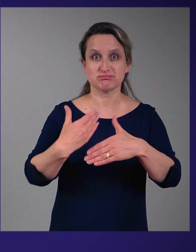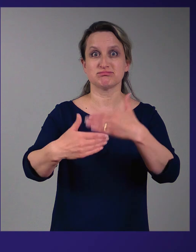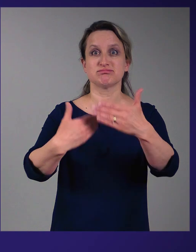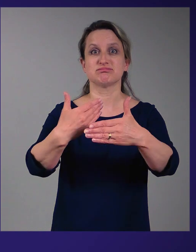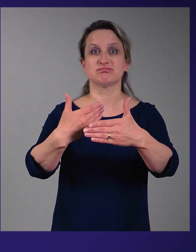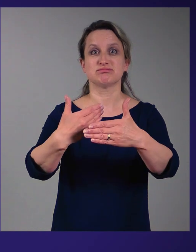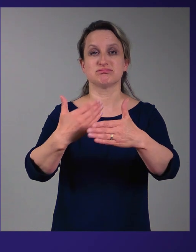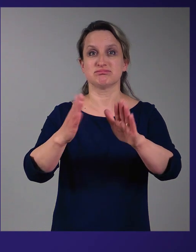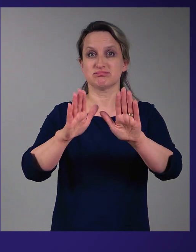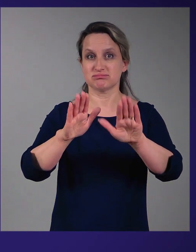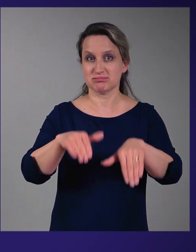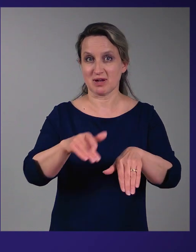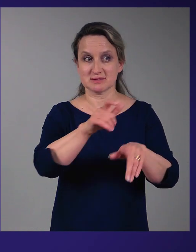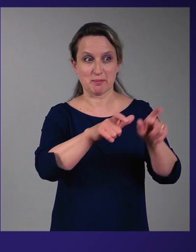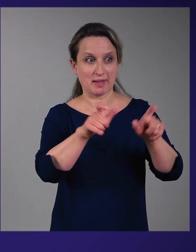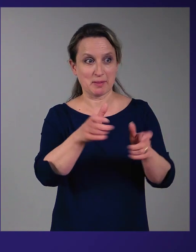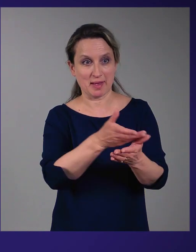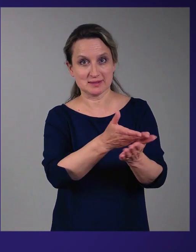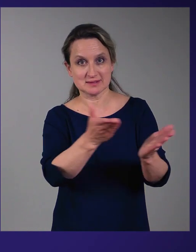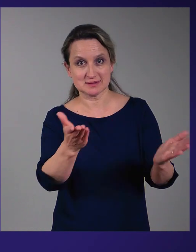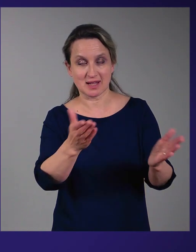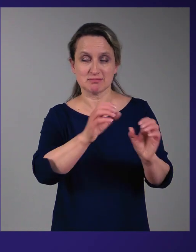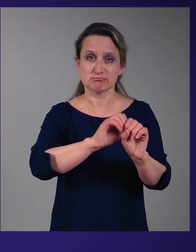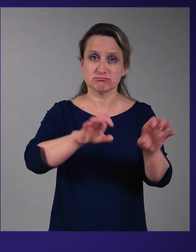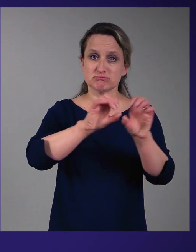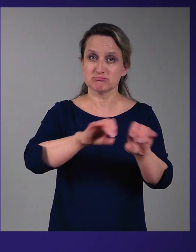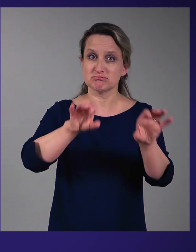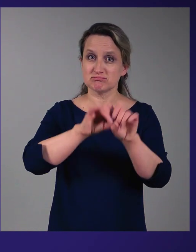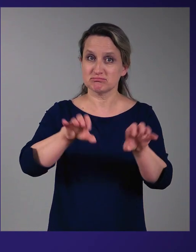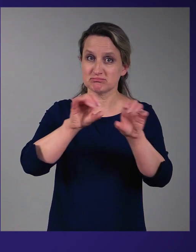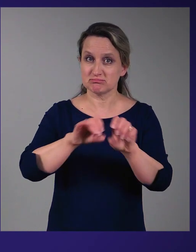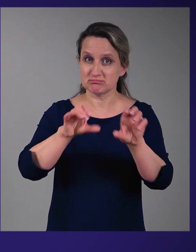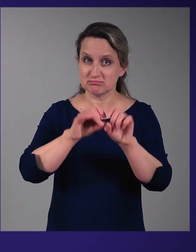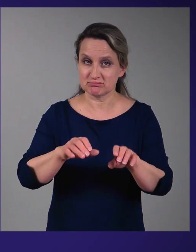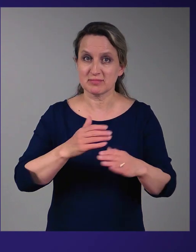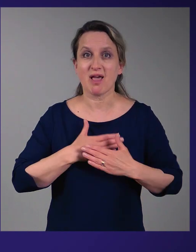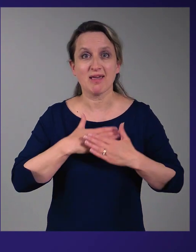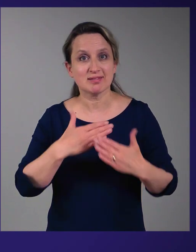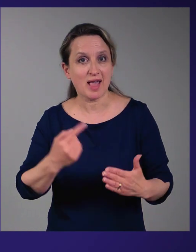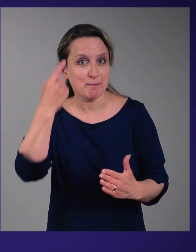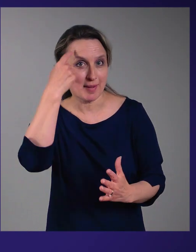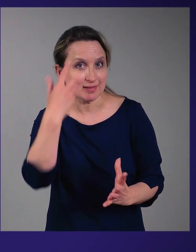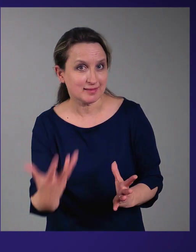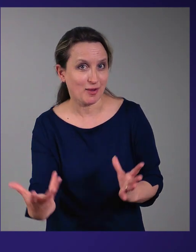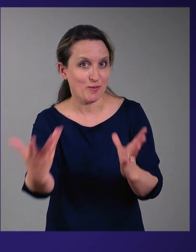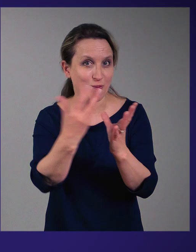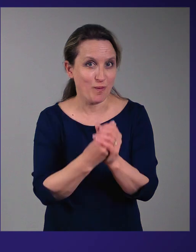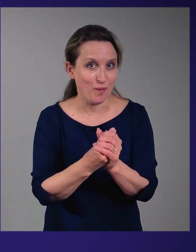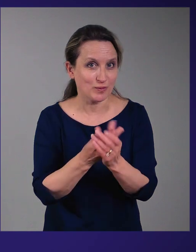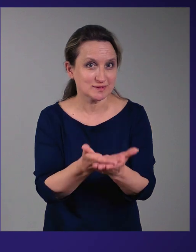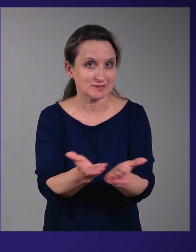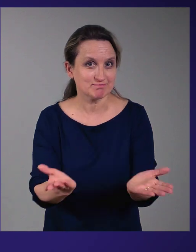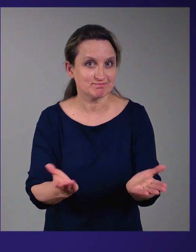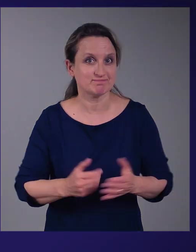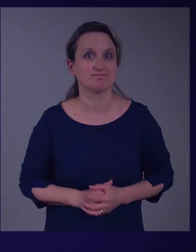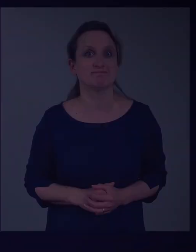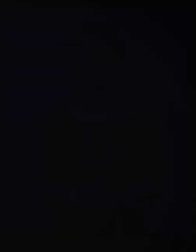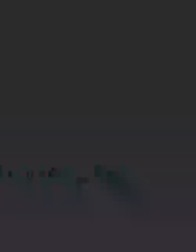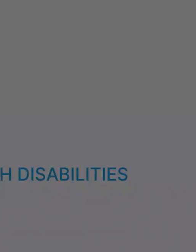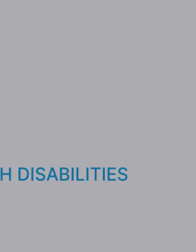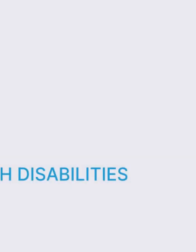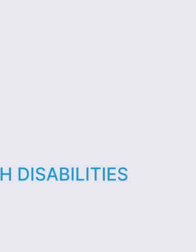laseme inimestel rääkida ja aitäh, et kaasa mõtlete.